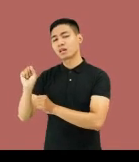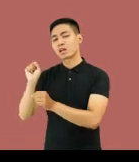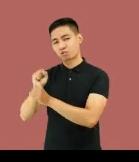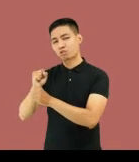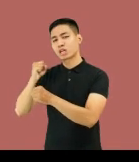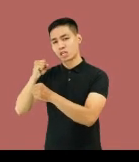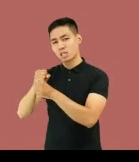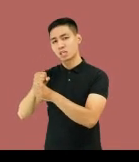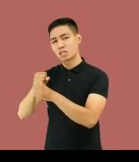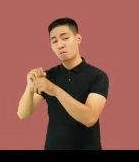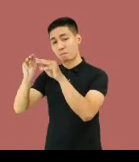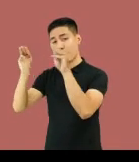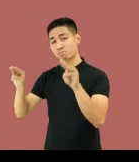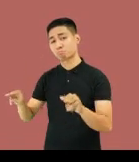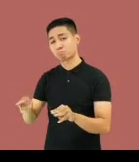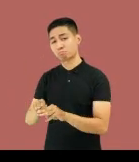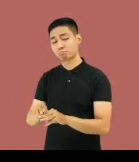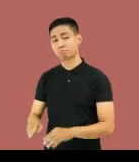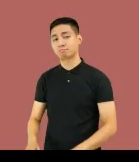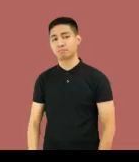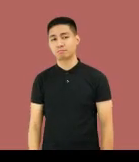gumagawa ng isang mapa.